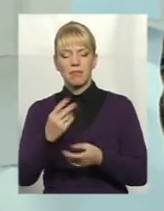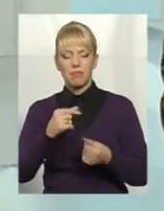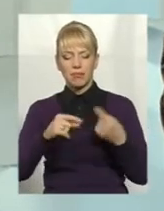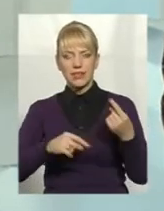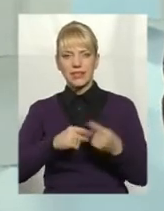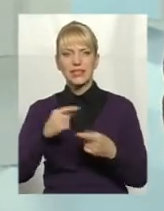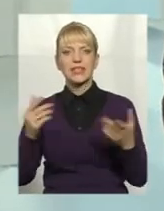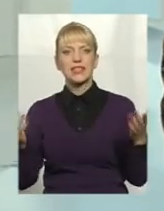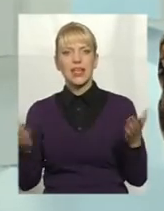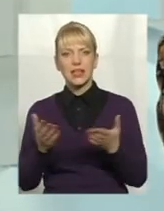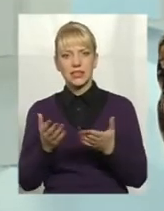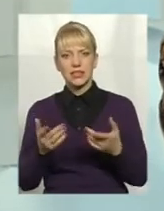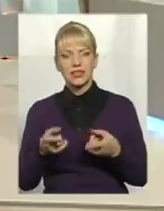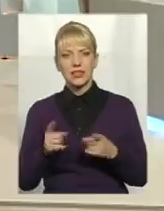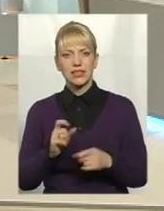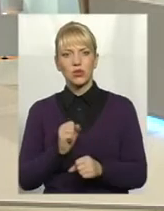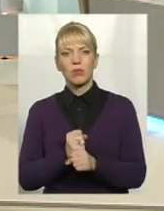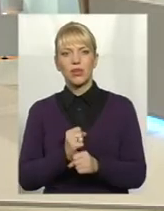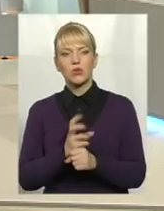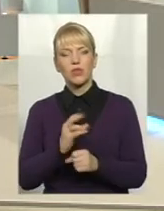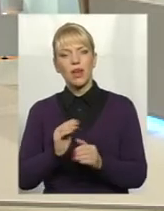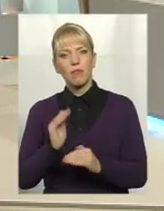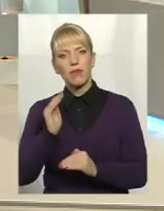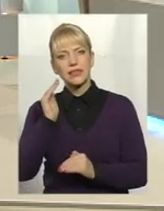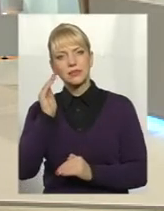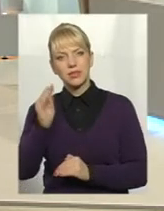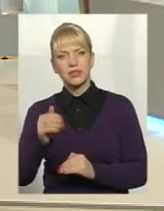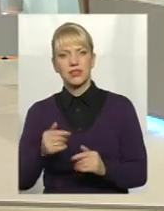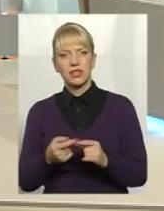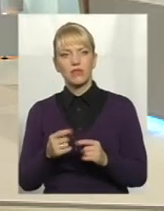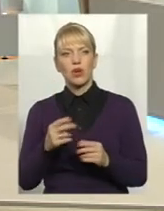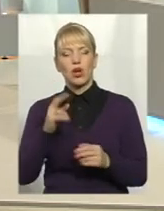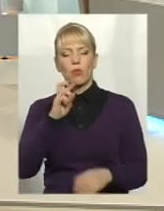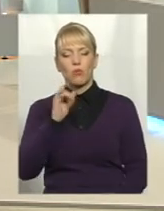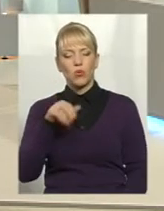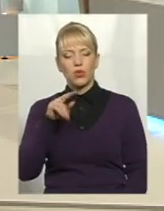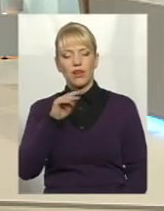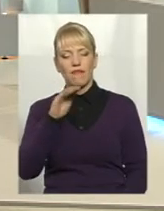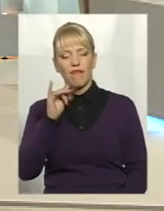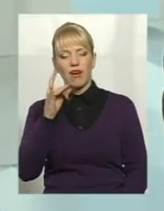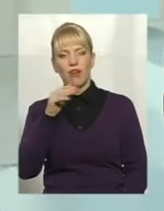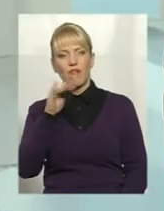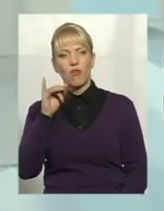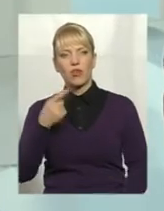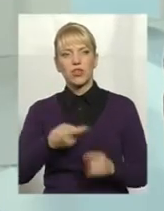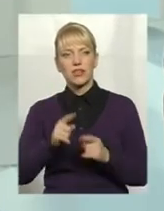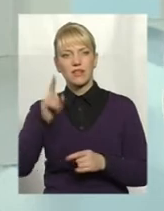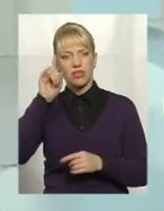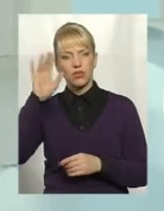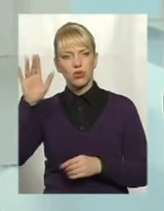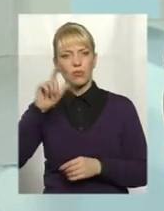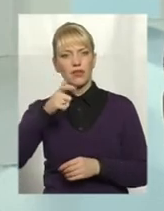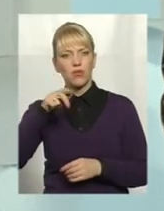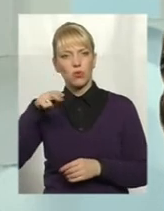який дійсно працює на перспективу, це як от і бутфартвор, який знаний вже в Європі, і